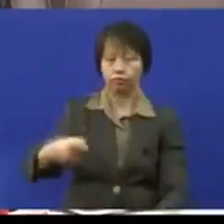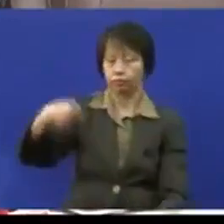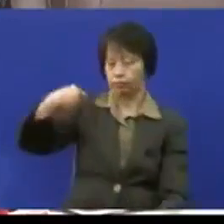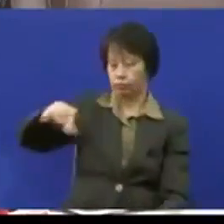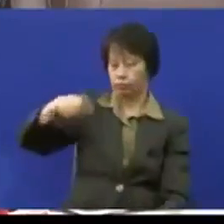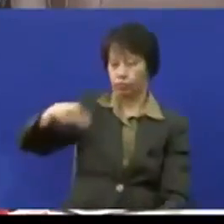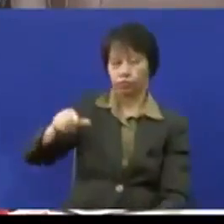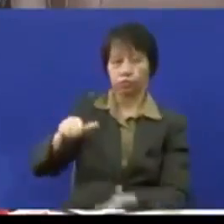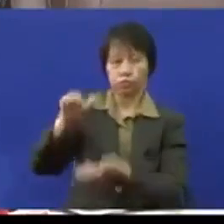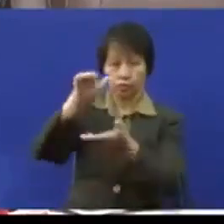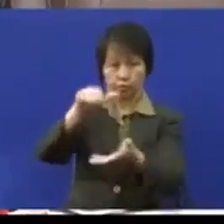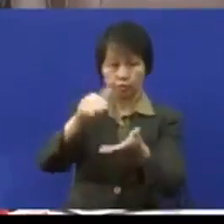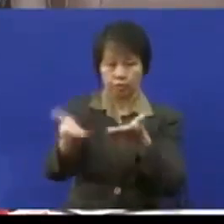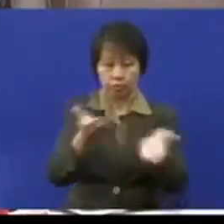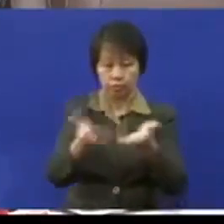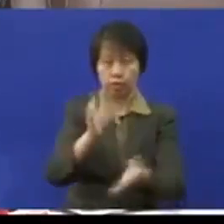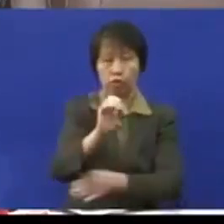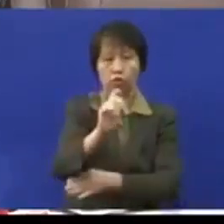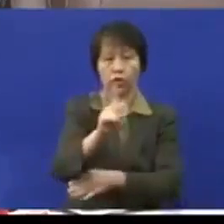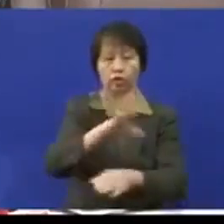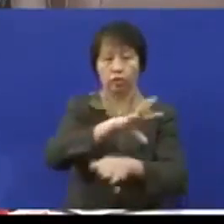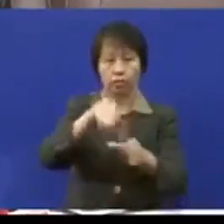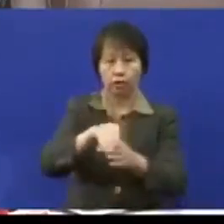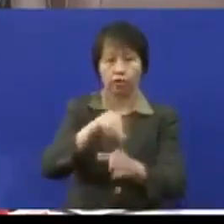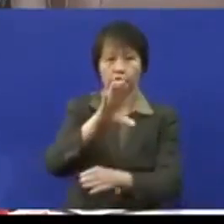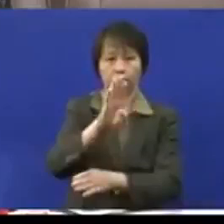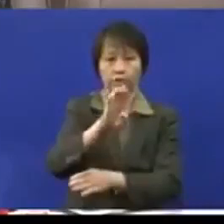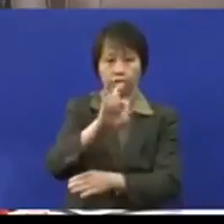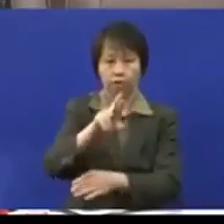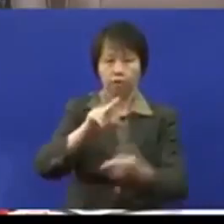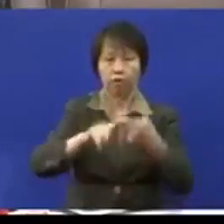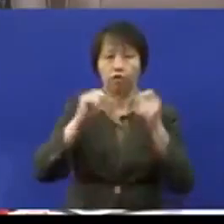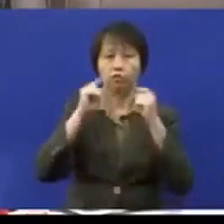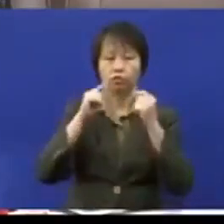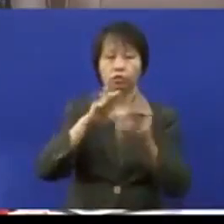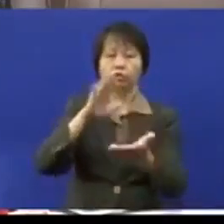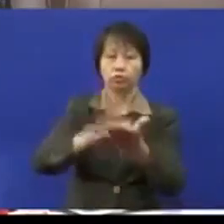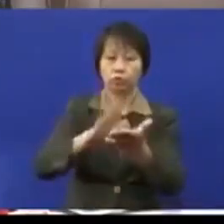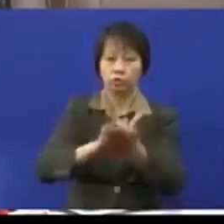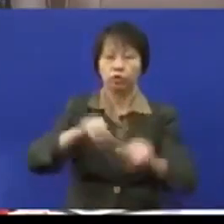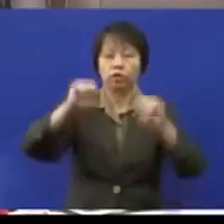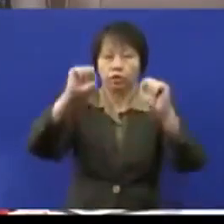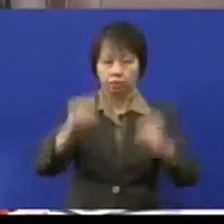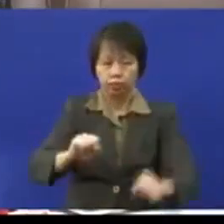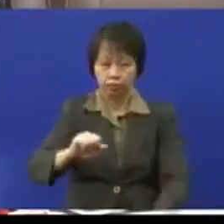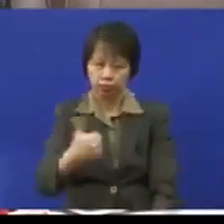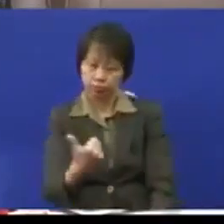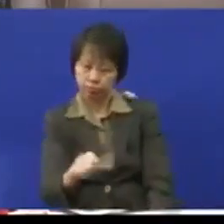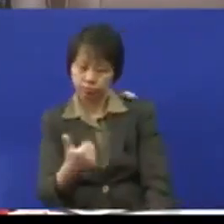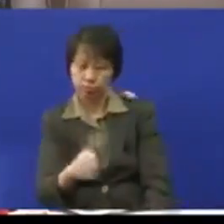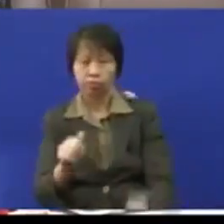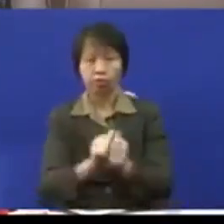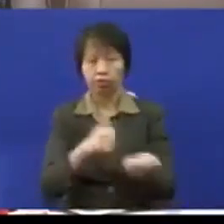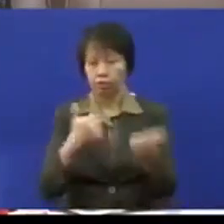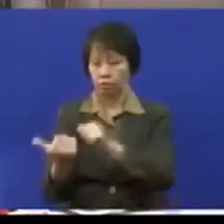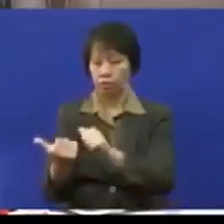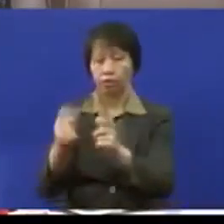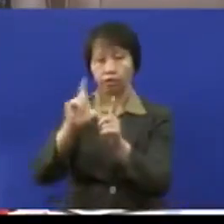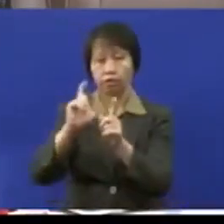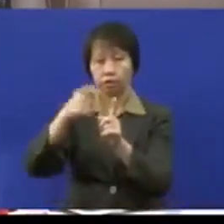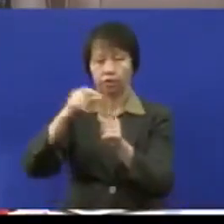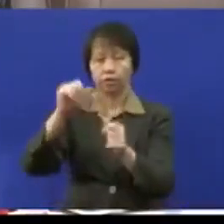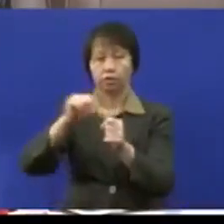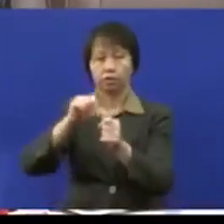setiap pembekal perkhidmatan OKU termasuk CBR, pusat swasta, sekolah dan sebagainya boleh dinilaikan oleh bahagian teknikal